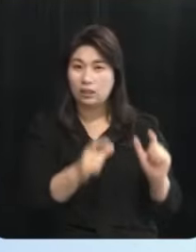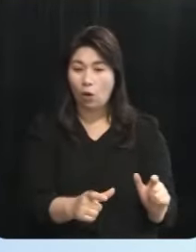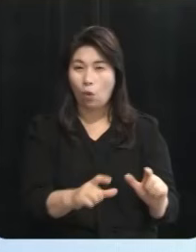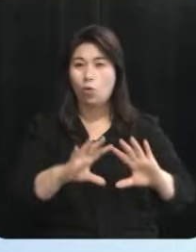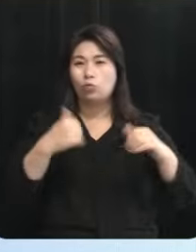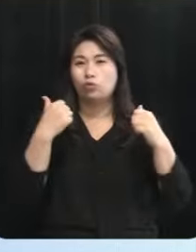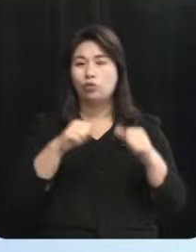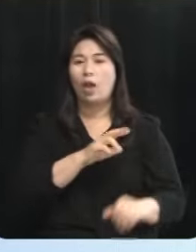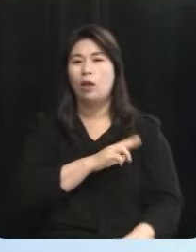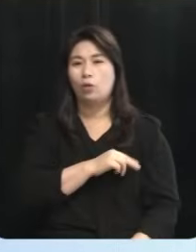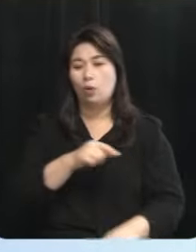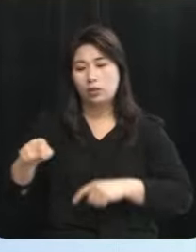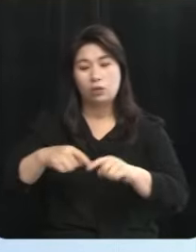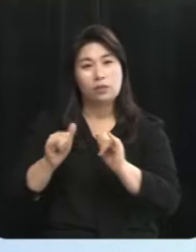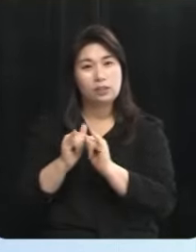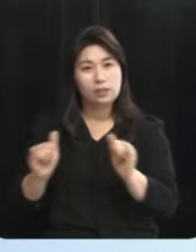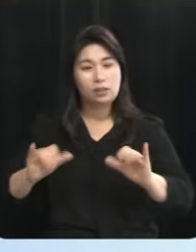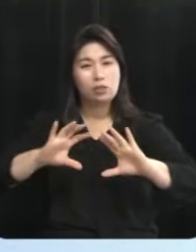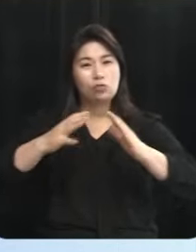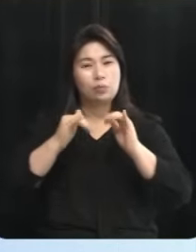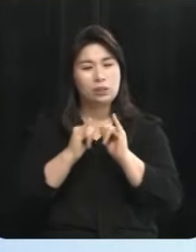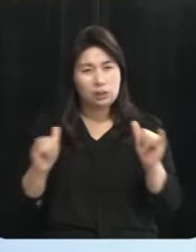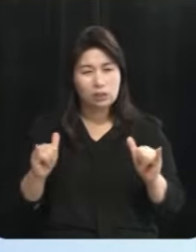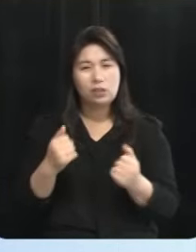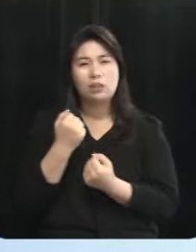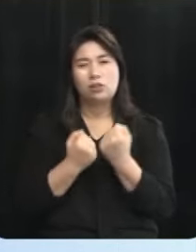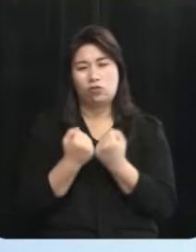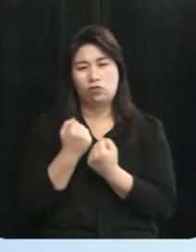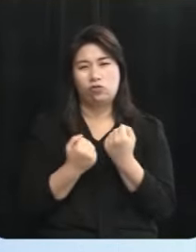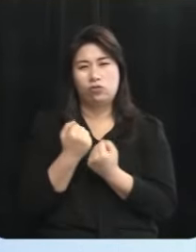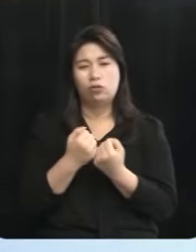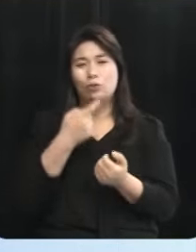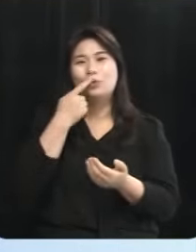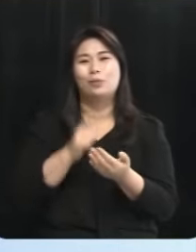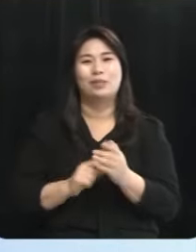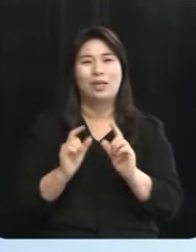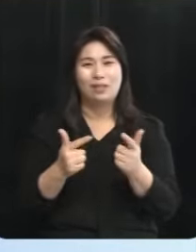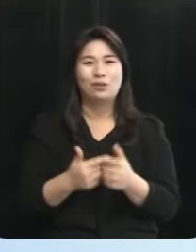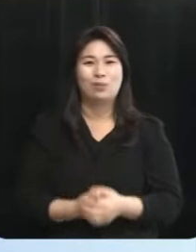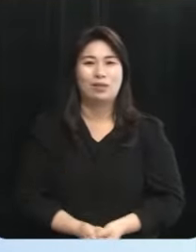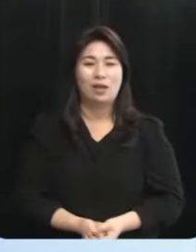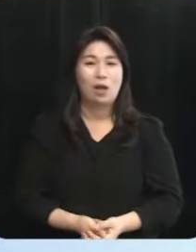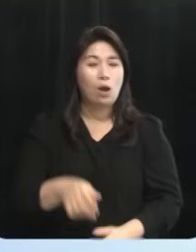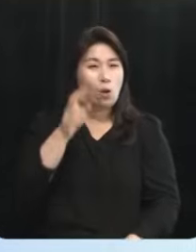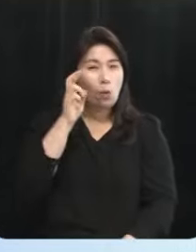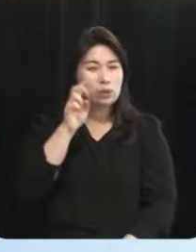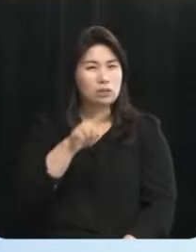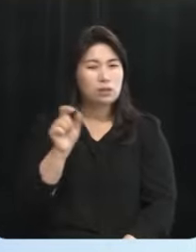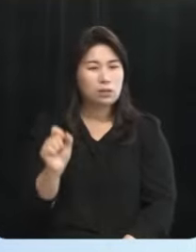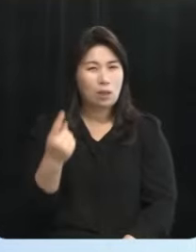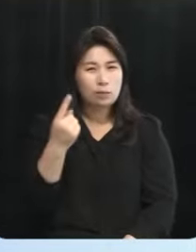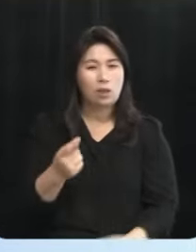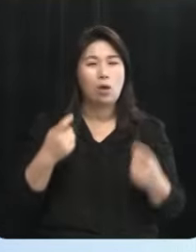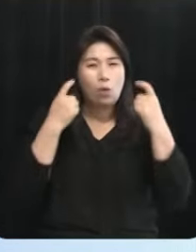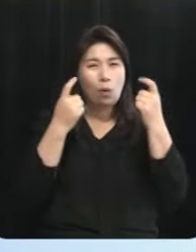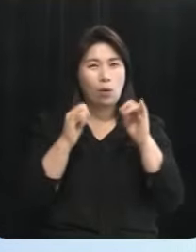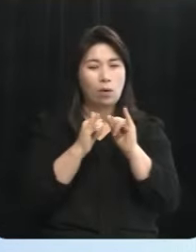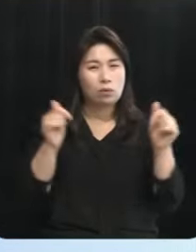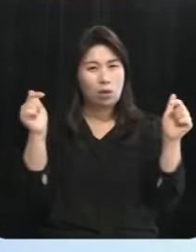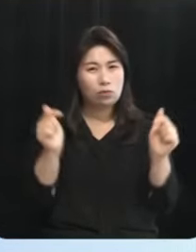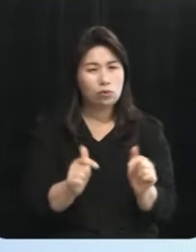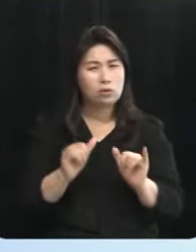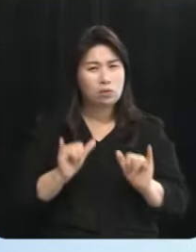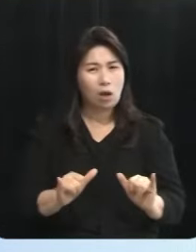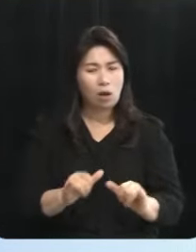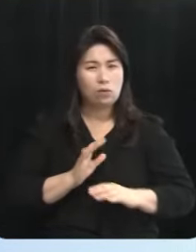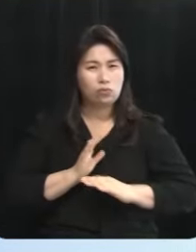국회의원들과 정치인 또 국민들을 설득하는 게 상당히 쉽지 않습니다 혹시 그로 인해서 관광객이 줄어들까